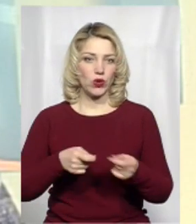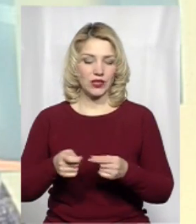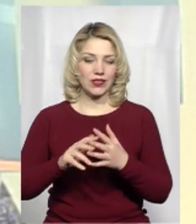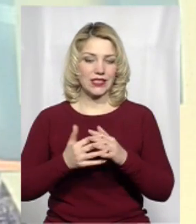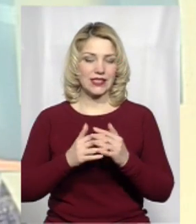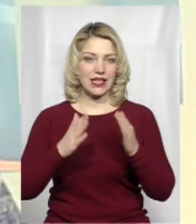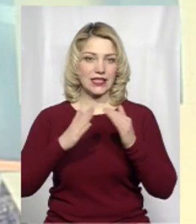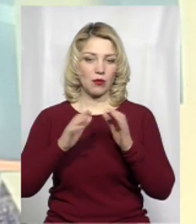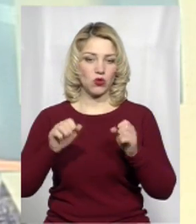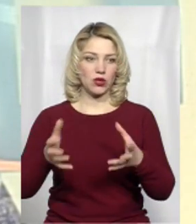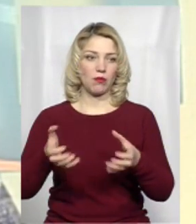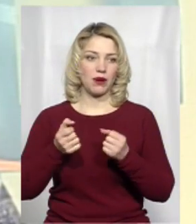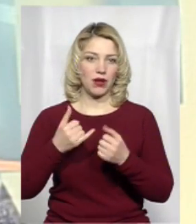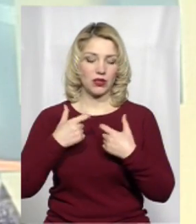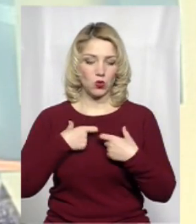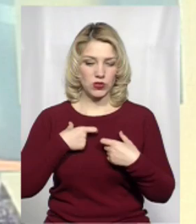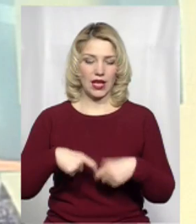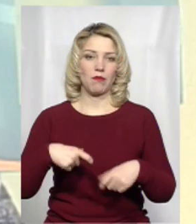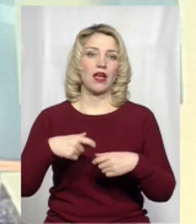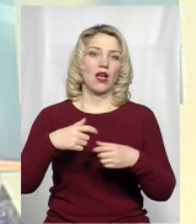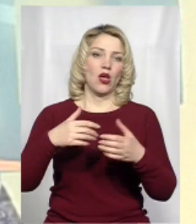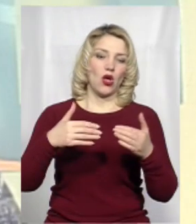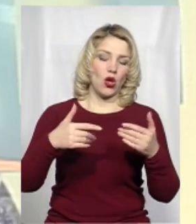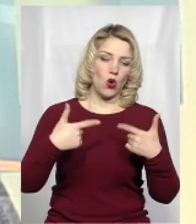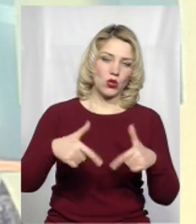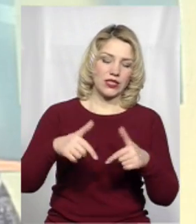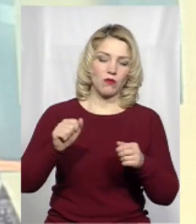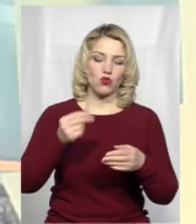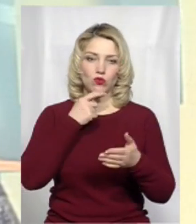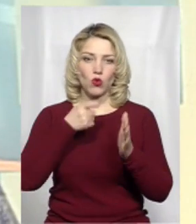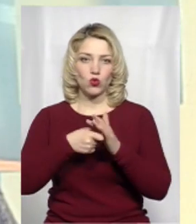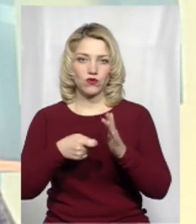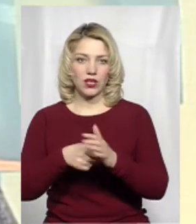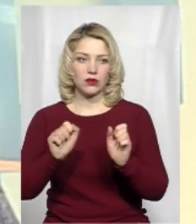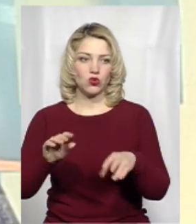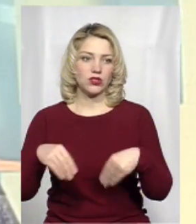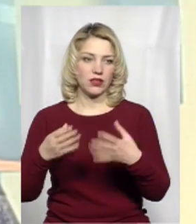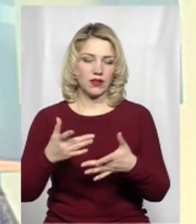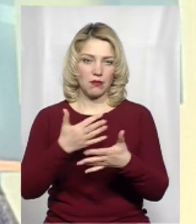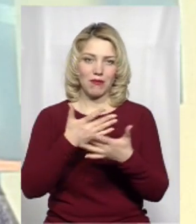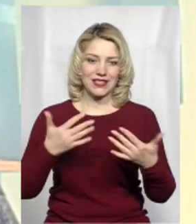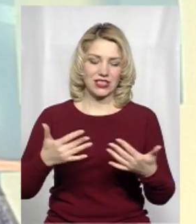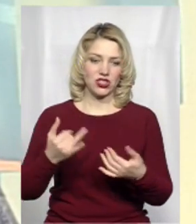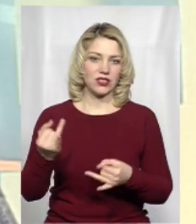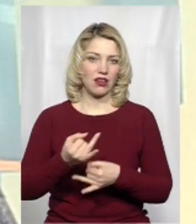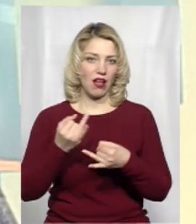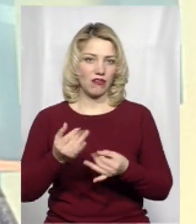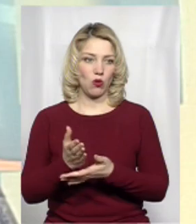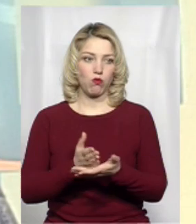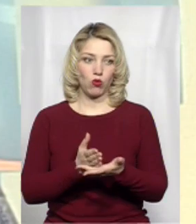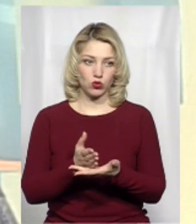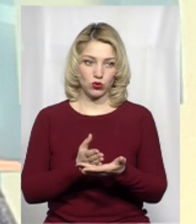садиба може приймати гостей в себе, може їх годувати автентичною цікавою кухню, може надавати їм безліч цікавих послуг, як